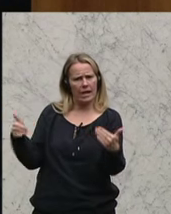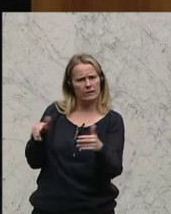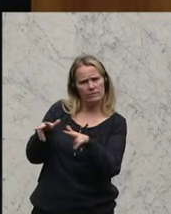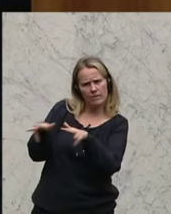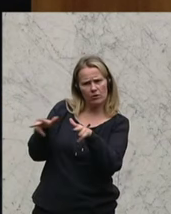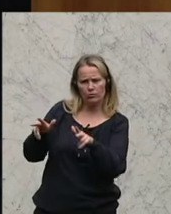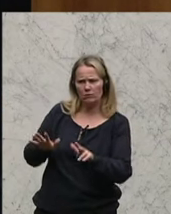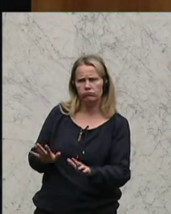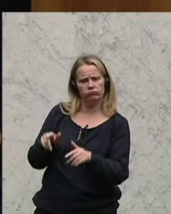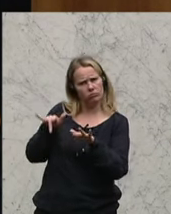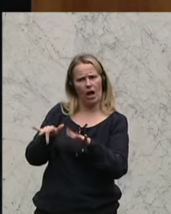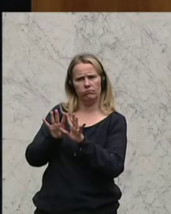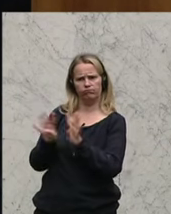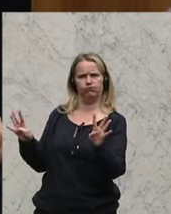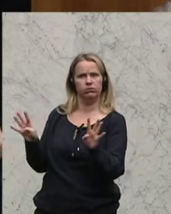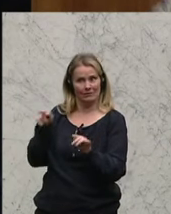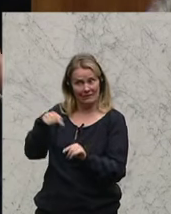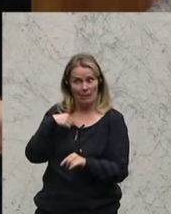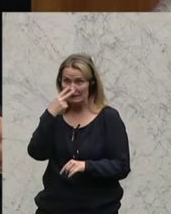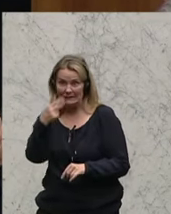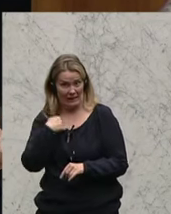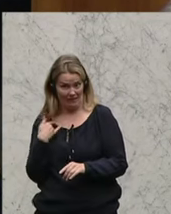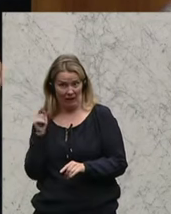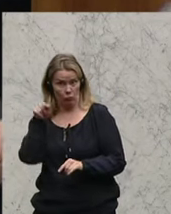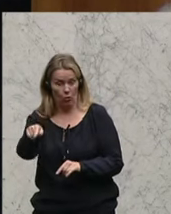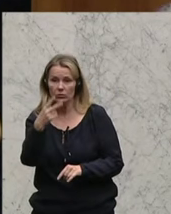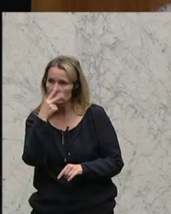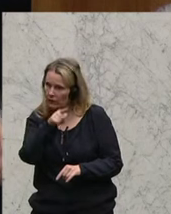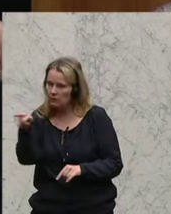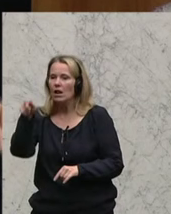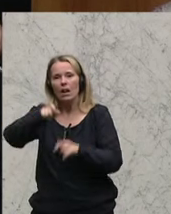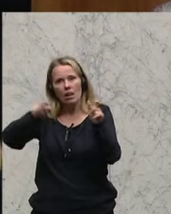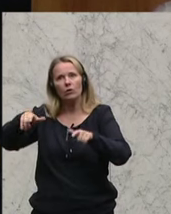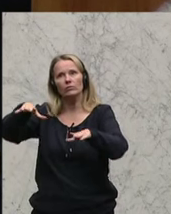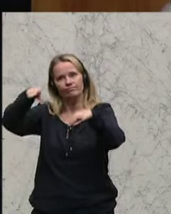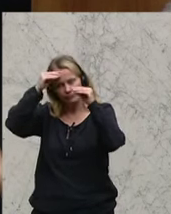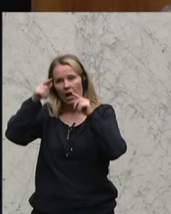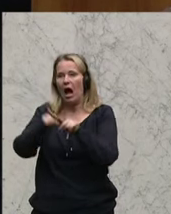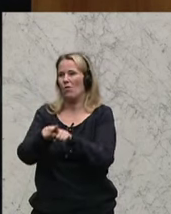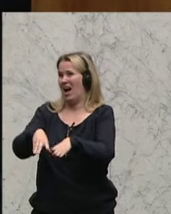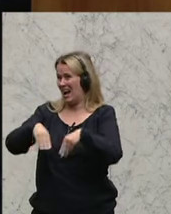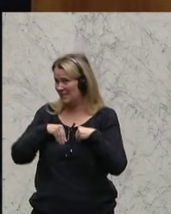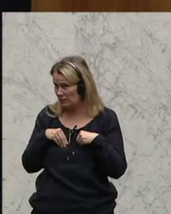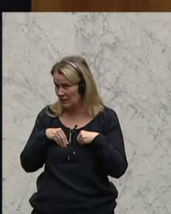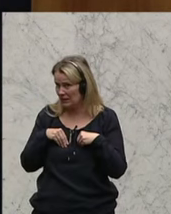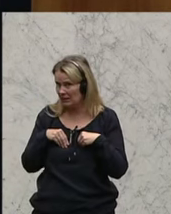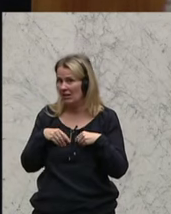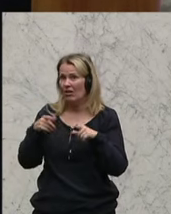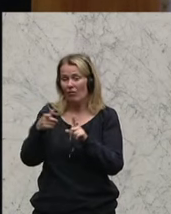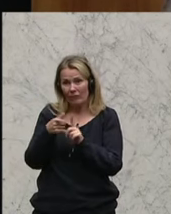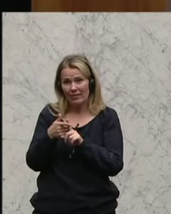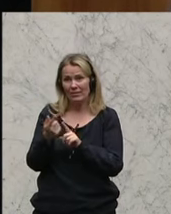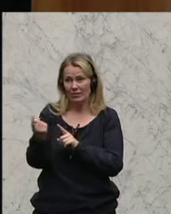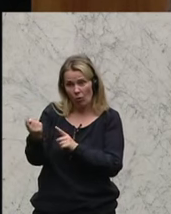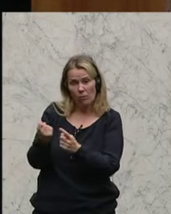aufgezogen wird, da ist die Leute, und ich war dort und da bin ich mit Ihnen unterhalten, auch verstehen und auch akzeptieren, wenn sie etwas langsam über die Grenze